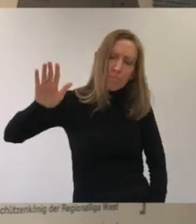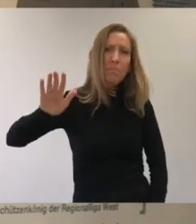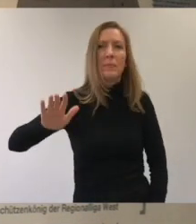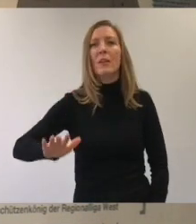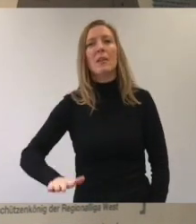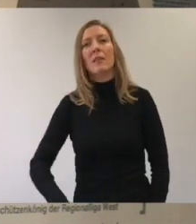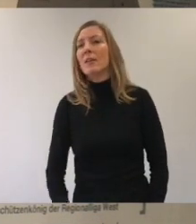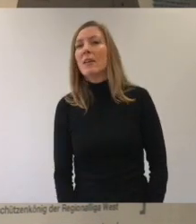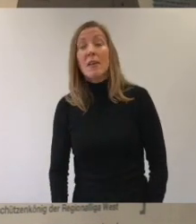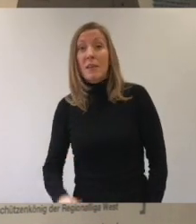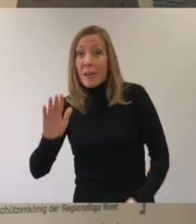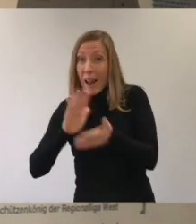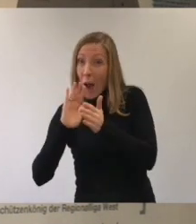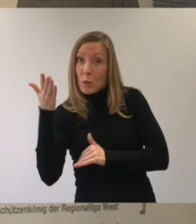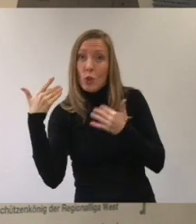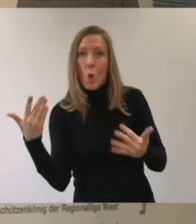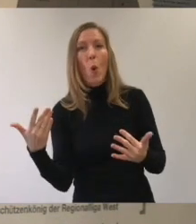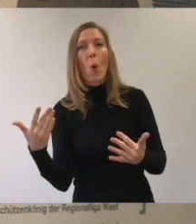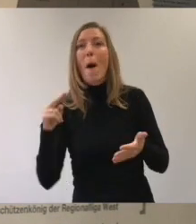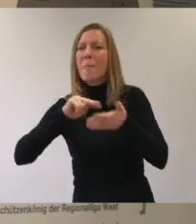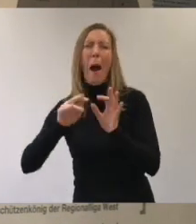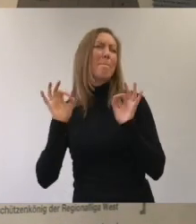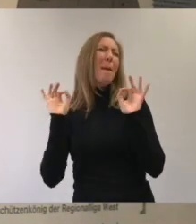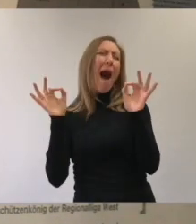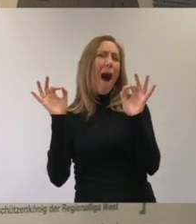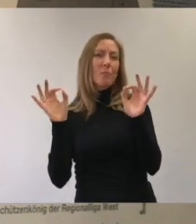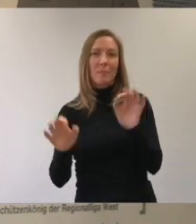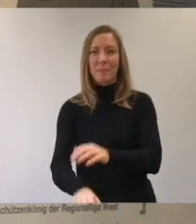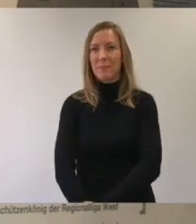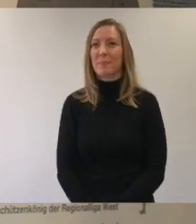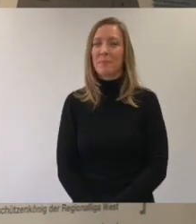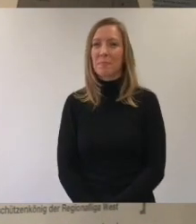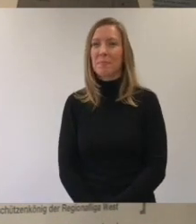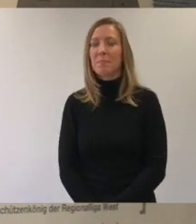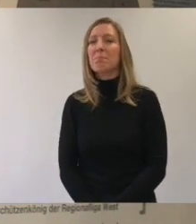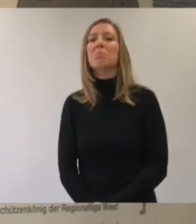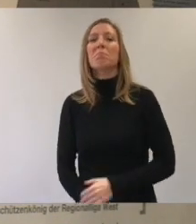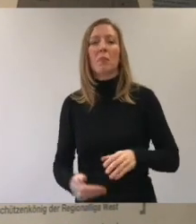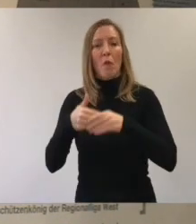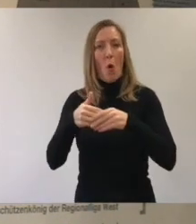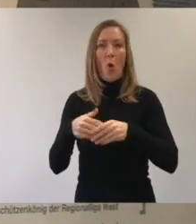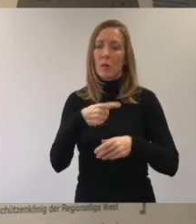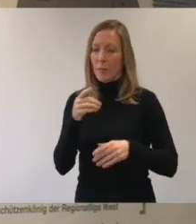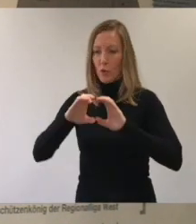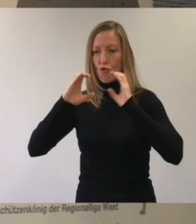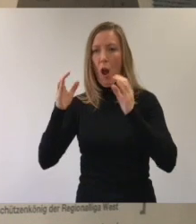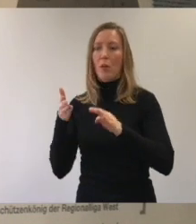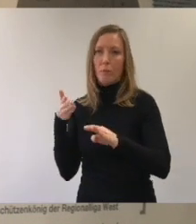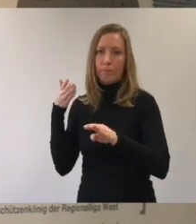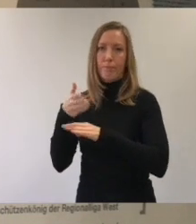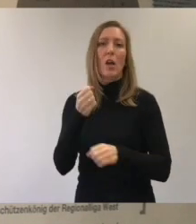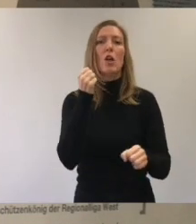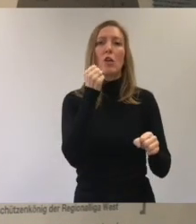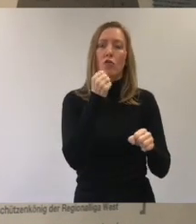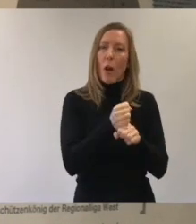den Rücken und sagt, man, wenn das klappt, der Plan ist genial. Die Freunde gehen zusammen zum Stadion.